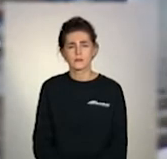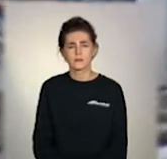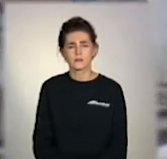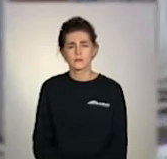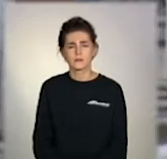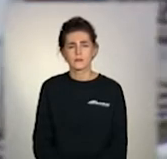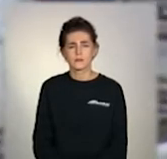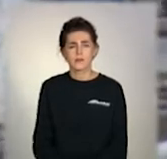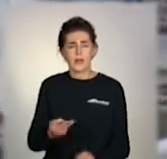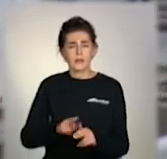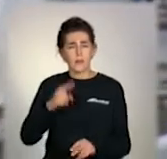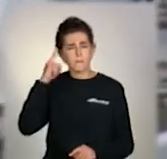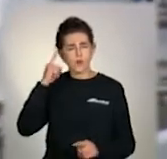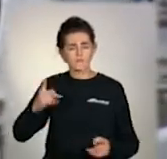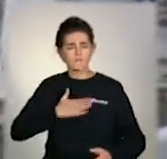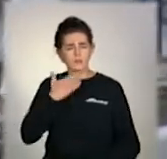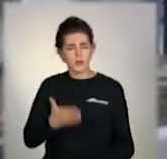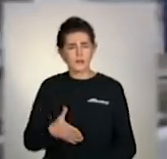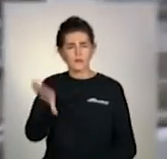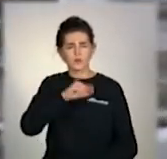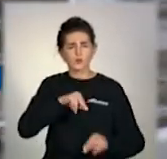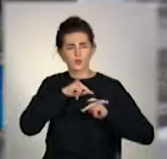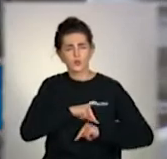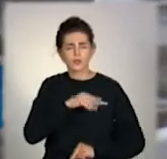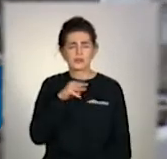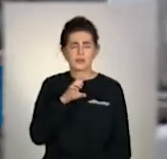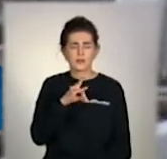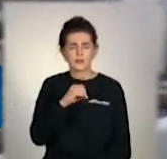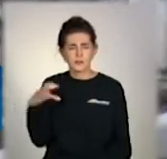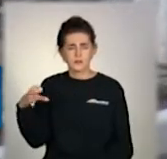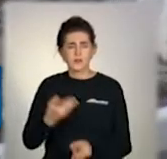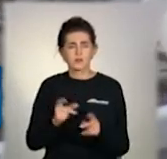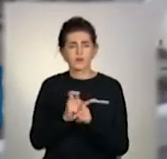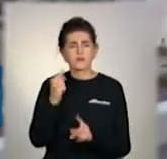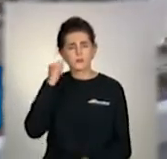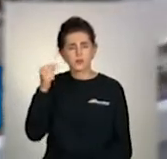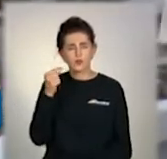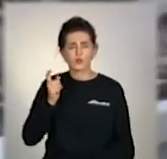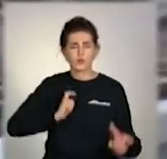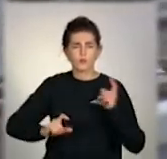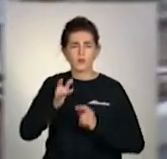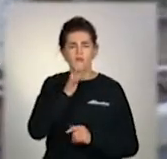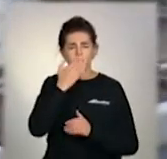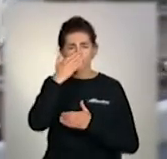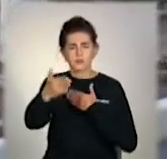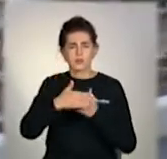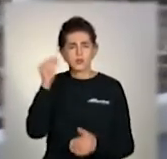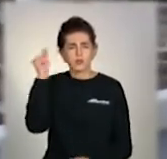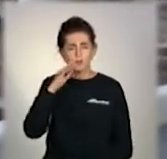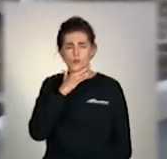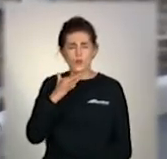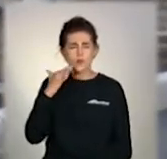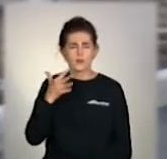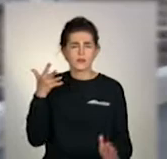Мозкова активність, ретельна увага та навіть стрес. За словами психологів, студенти під час навчання витрачають величезну